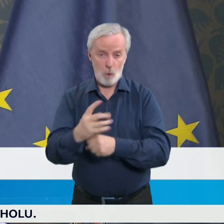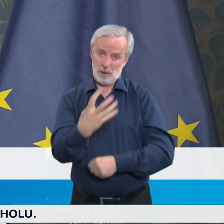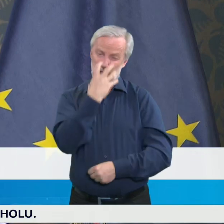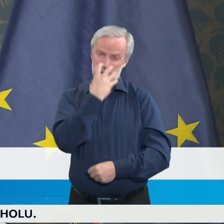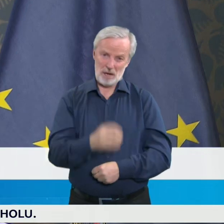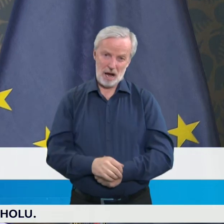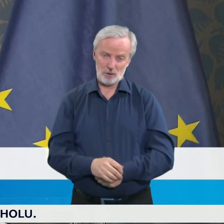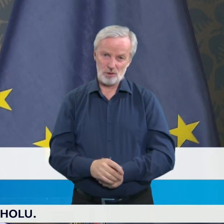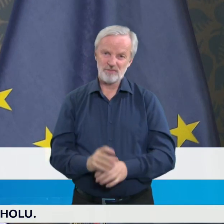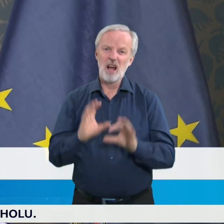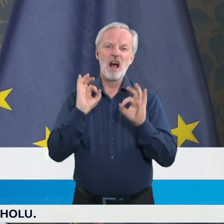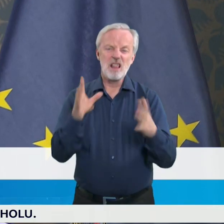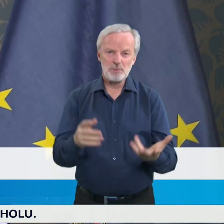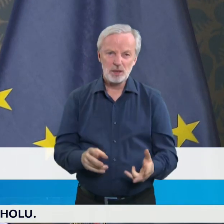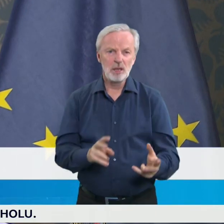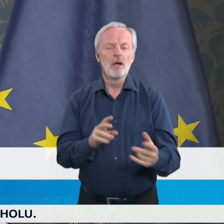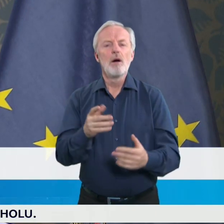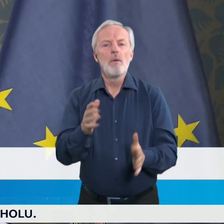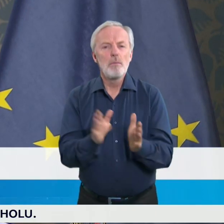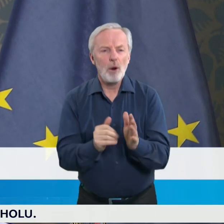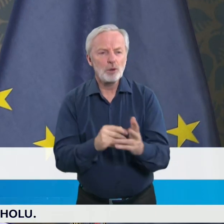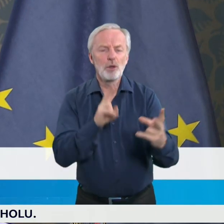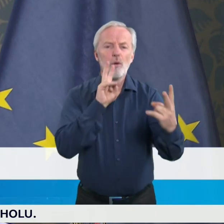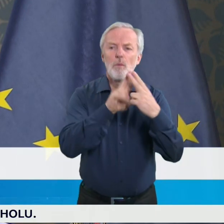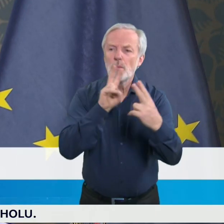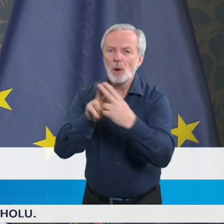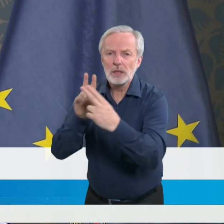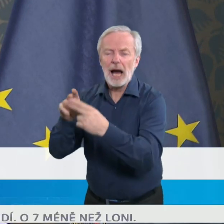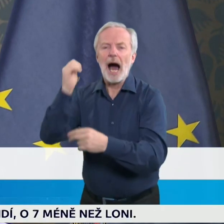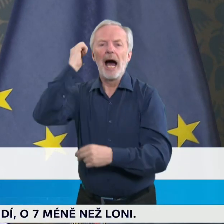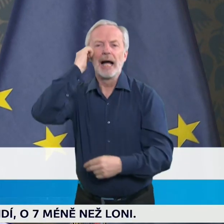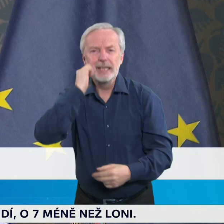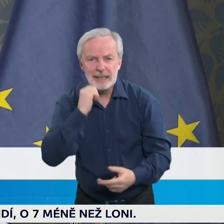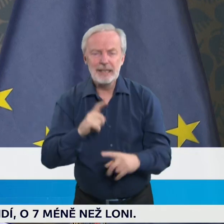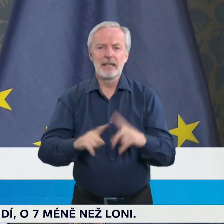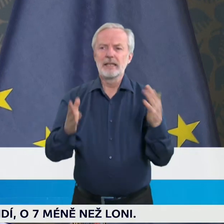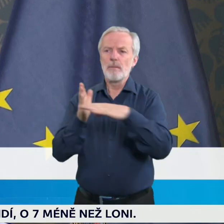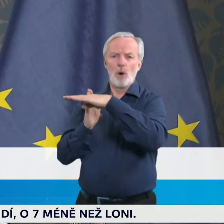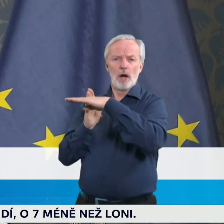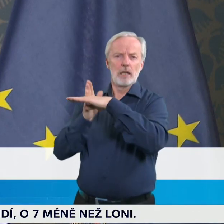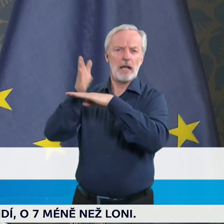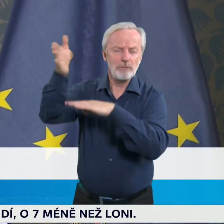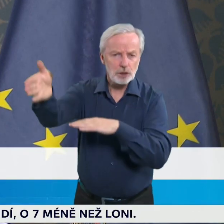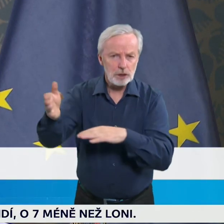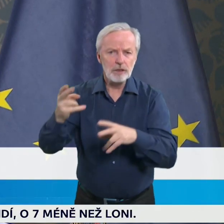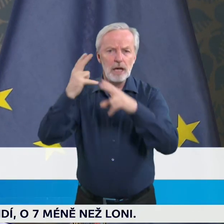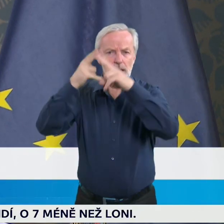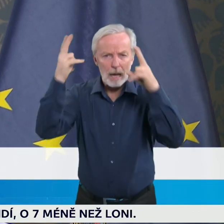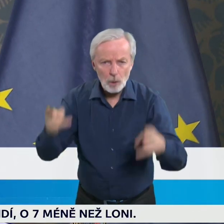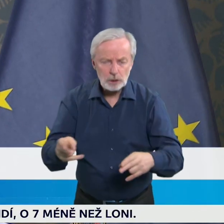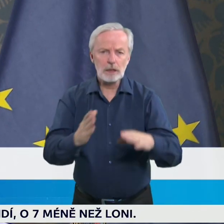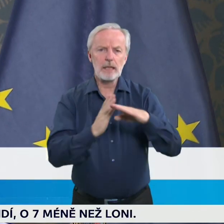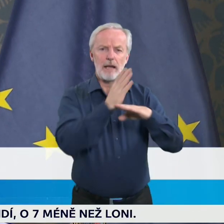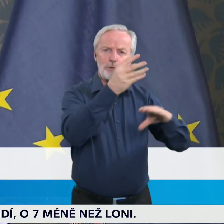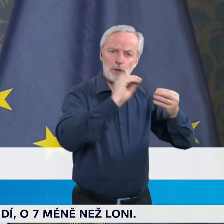zejména potom v rizikových situacích, kam patří zejména hromadná doprava, případně obchody a podobně.